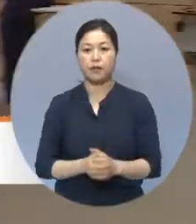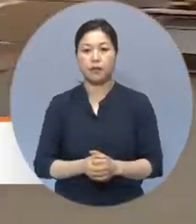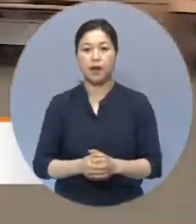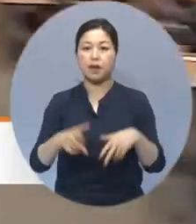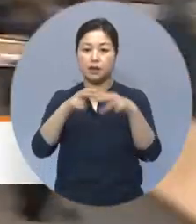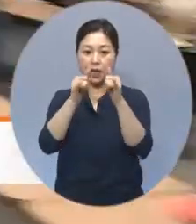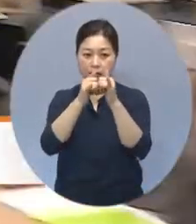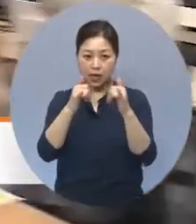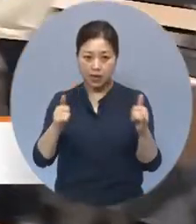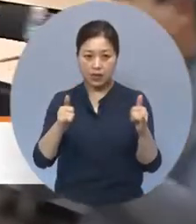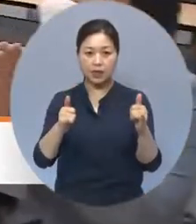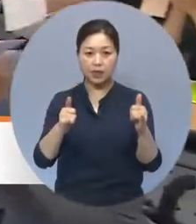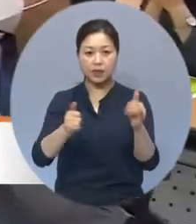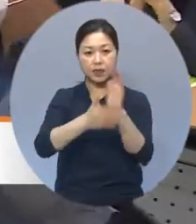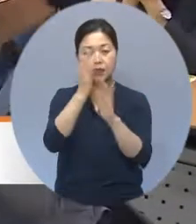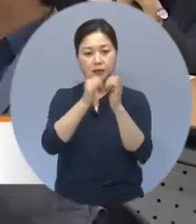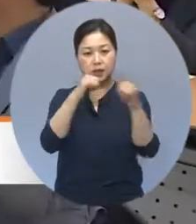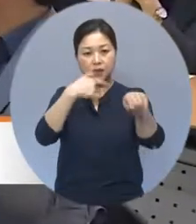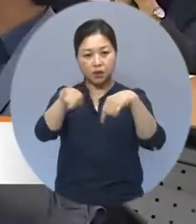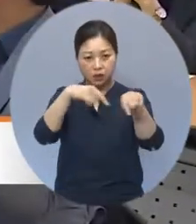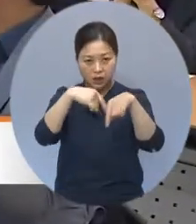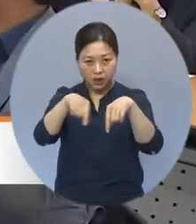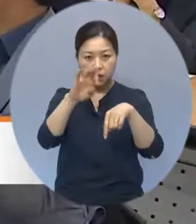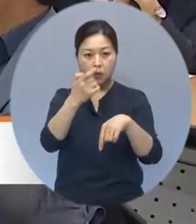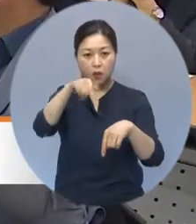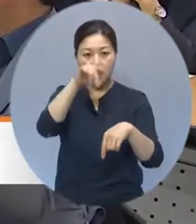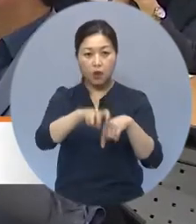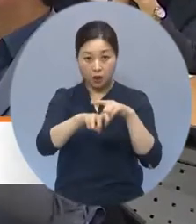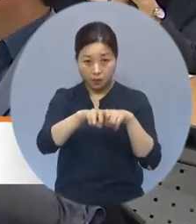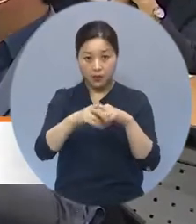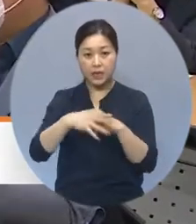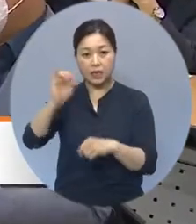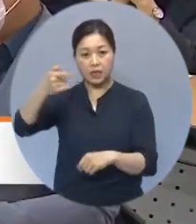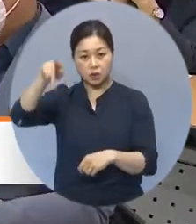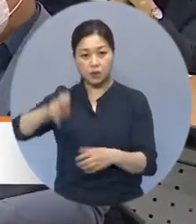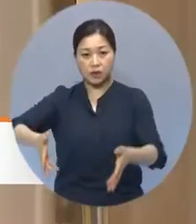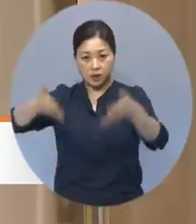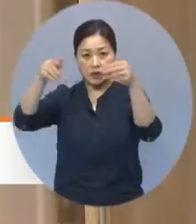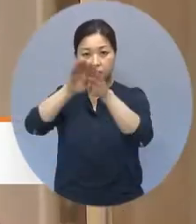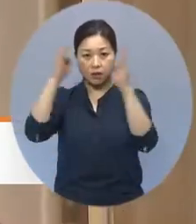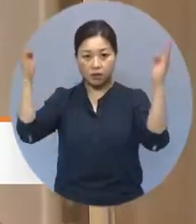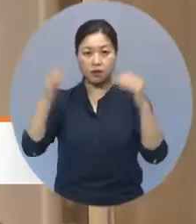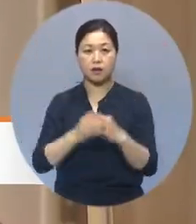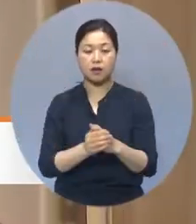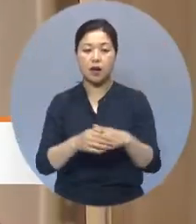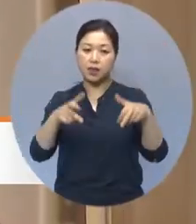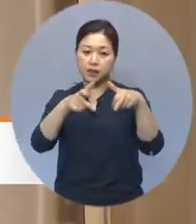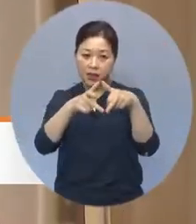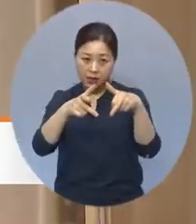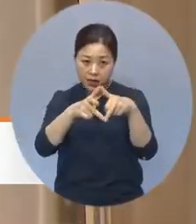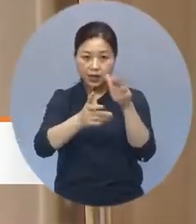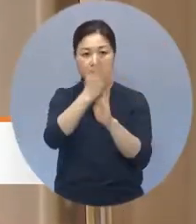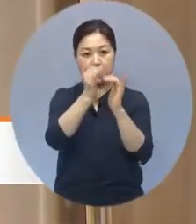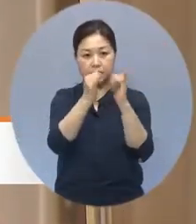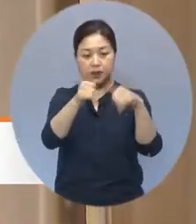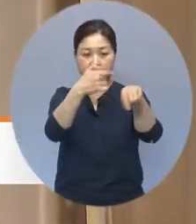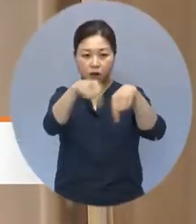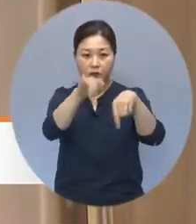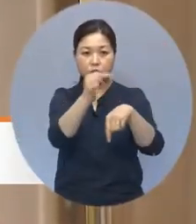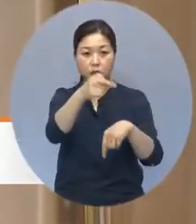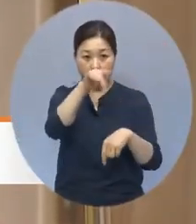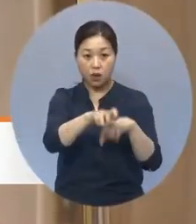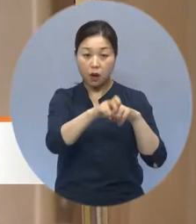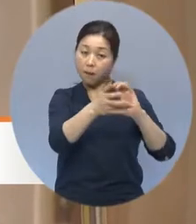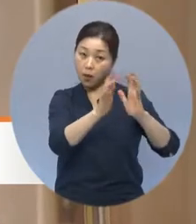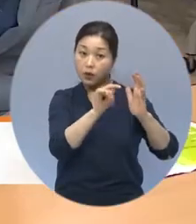장애시민정치포럼이 지난 8일 여의도 이룸센터에서 출범했습니다. 장애시민정치포럼은 장애인의